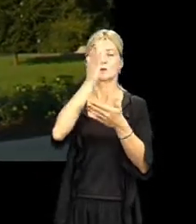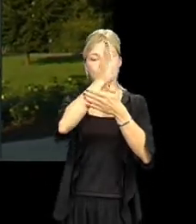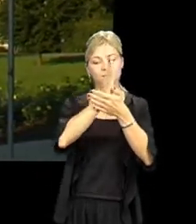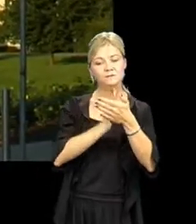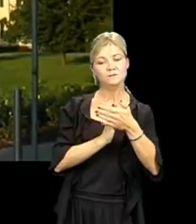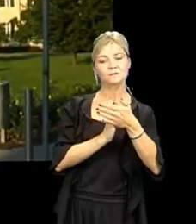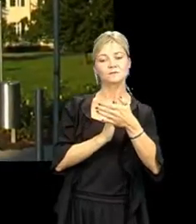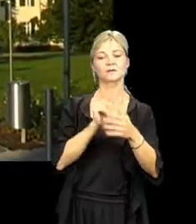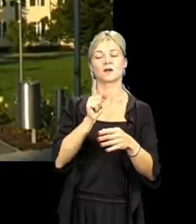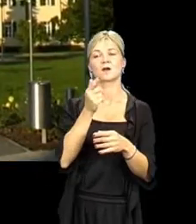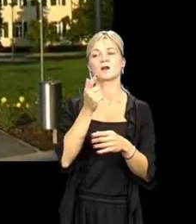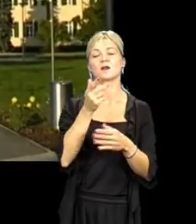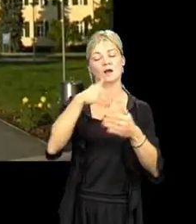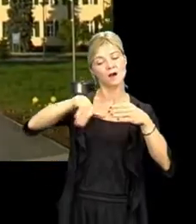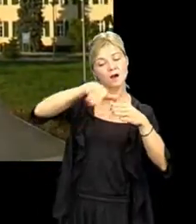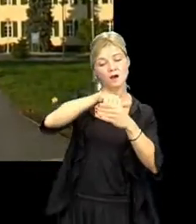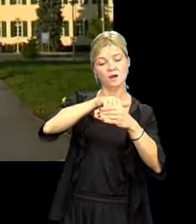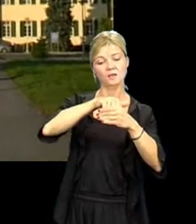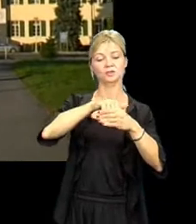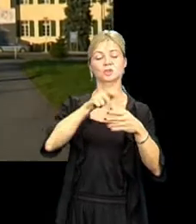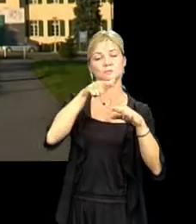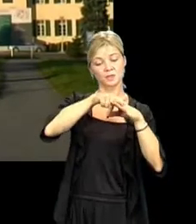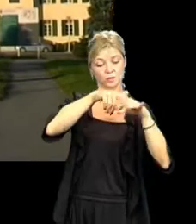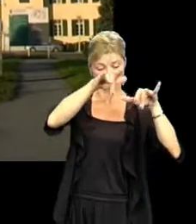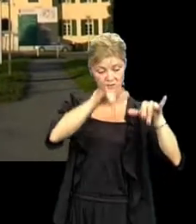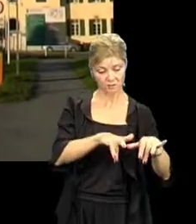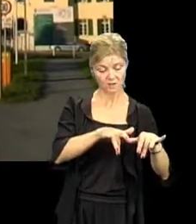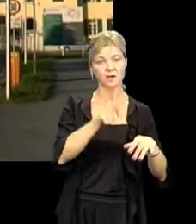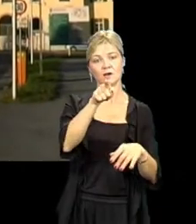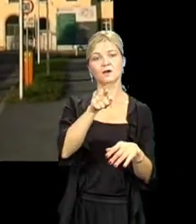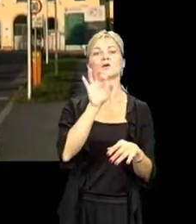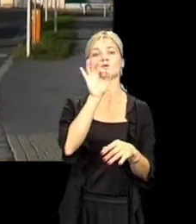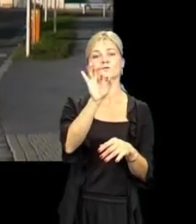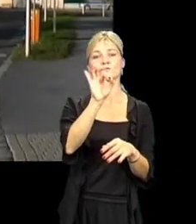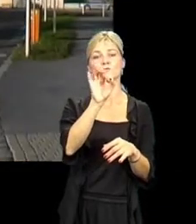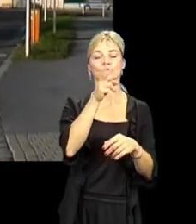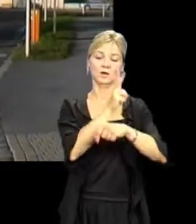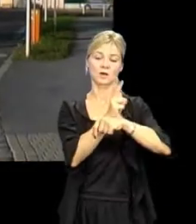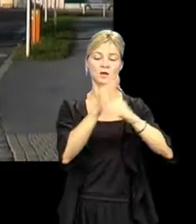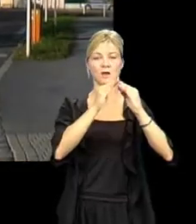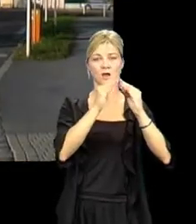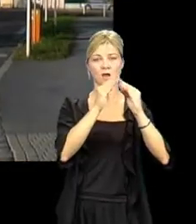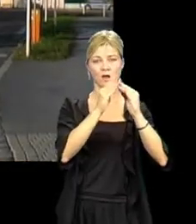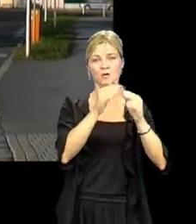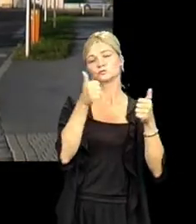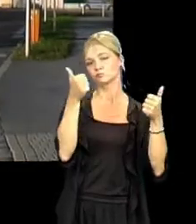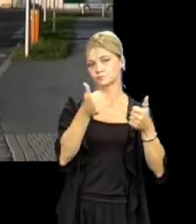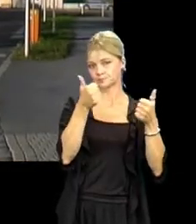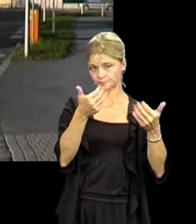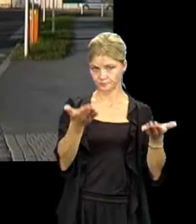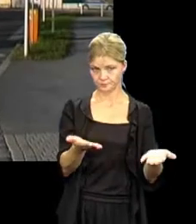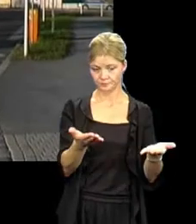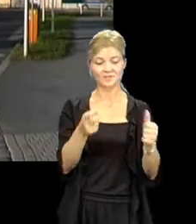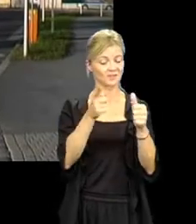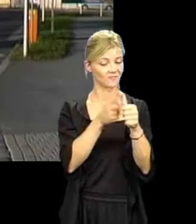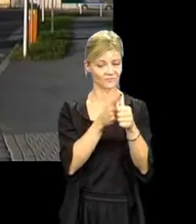anfänglicher Skepsis sind die Mitarbeiter und Mitarbeiterinnen in den einzelnen Stationen so gut integriert, dass ein Betrieb ohne sie kaum noch denkbar